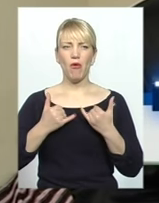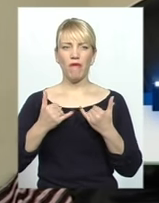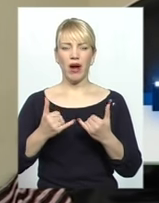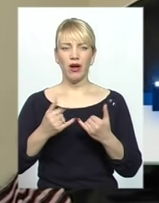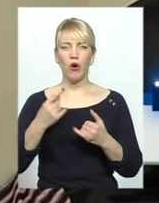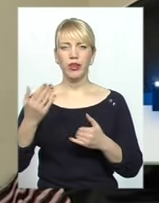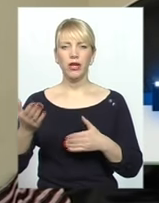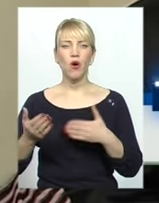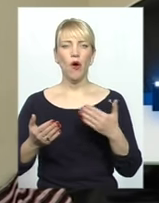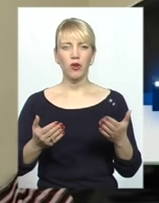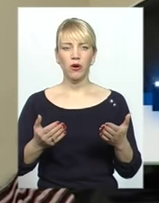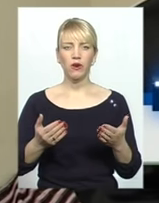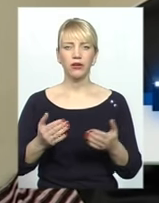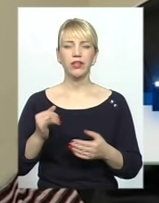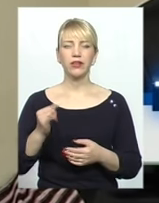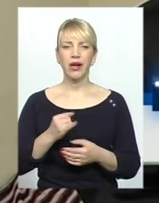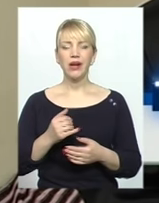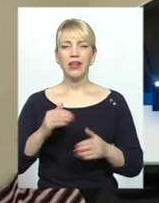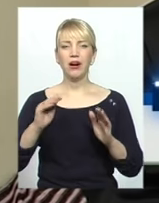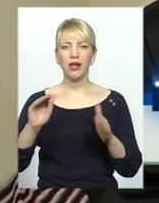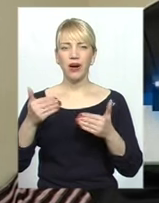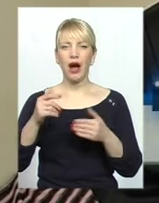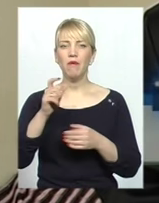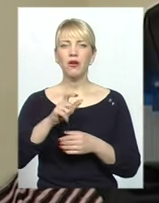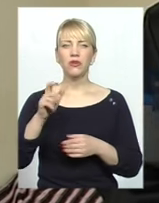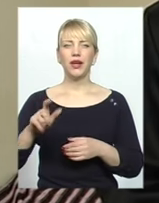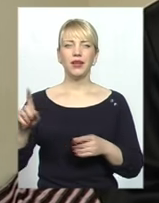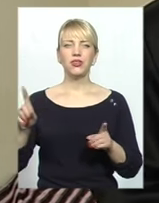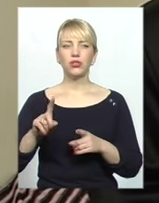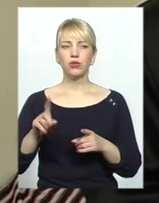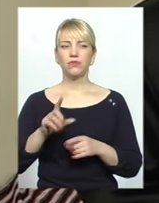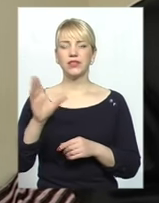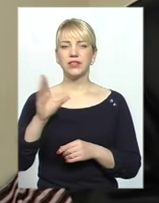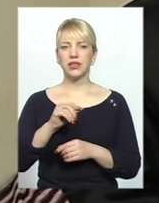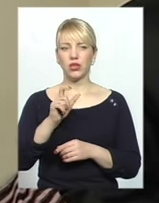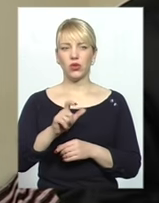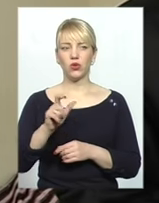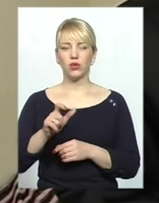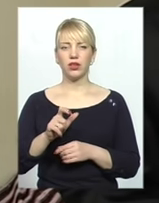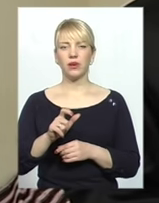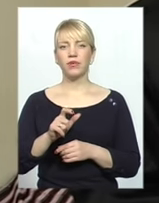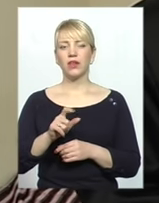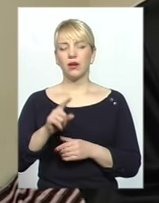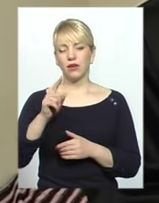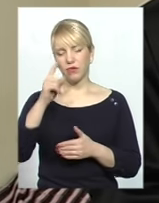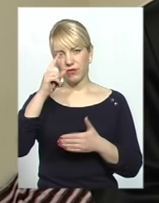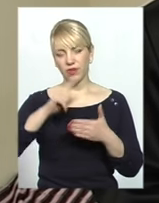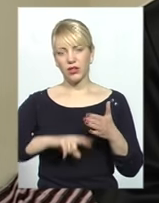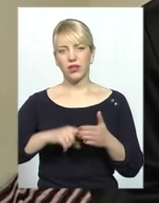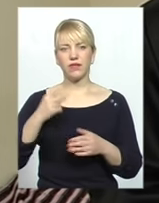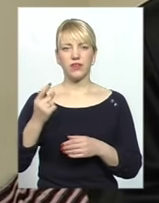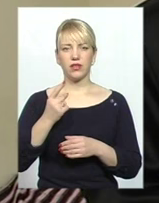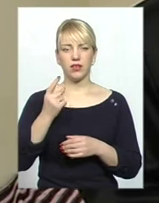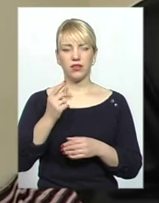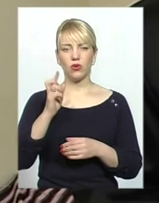одного. І закликаємо людей, щоб люди всі поклонялися і вірили одному єдиному творцеві.